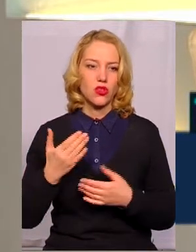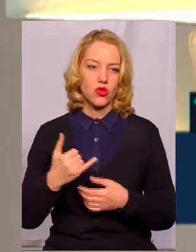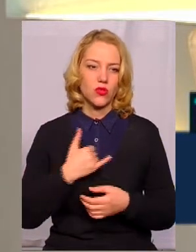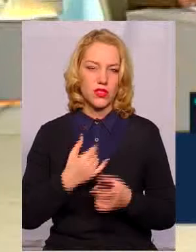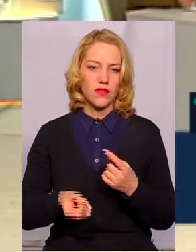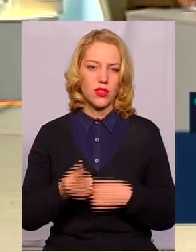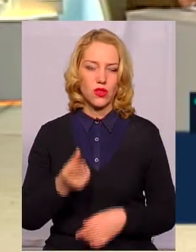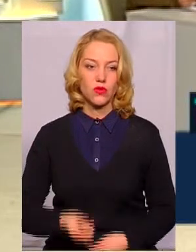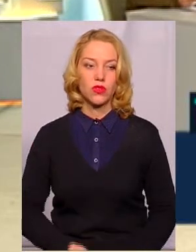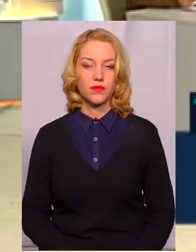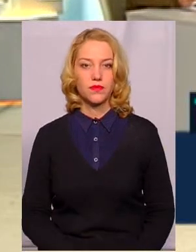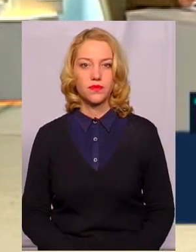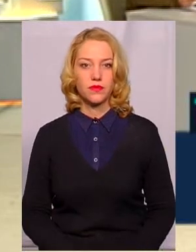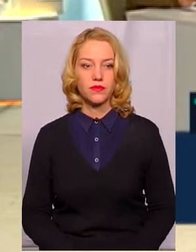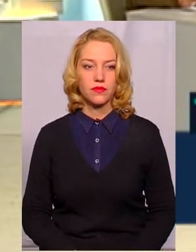виникнуть.